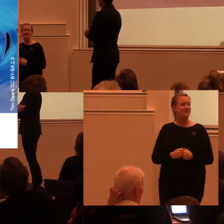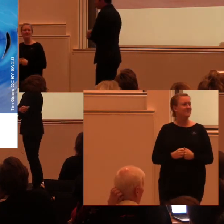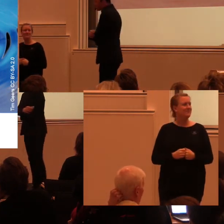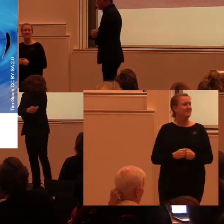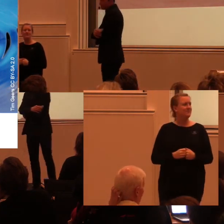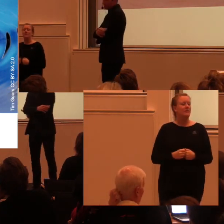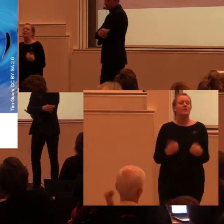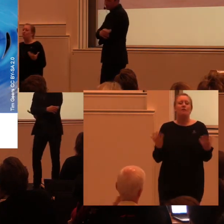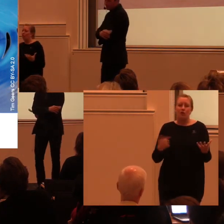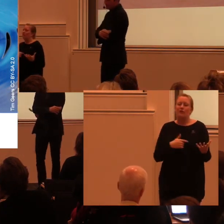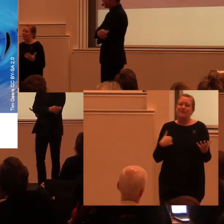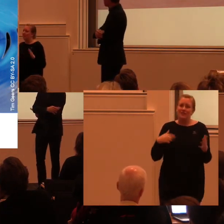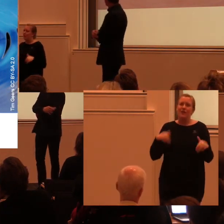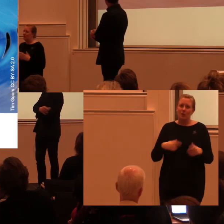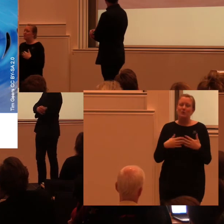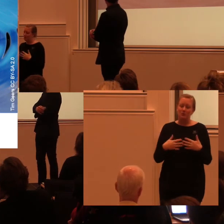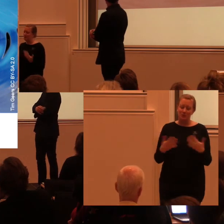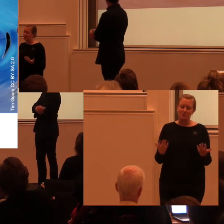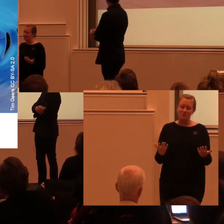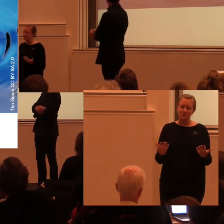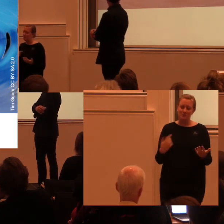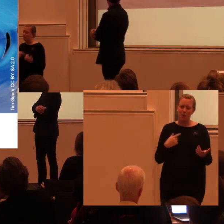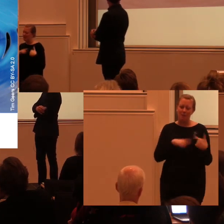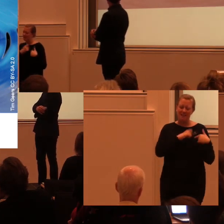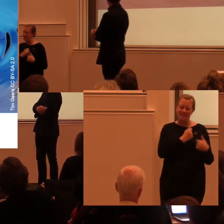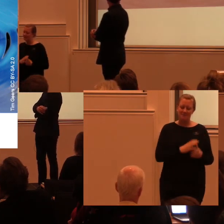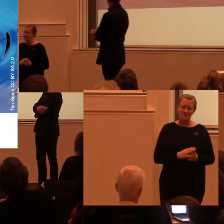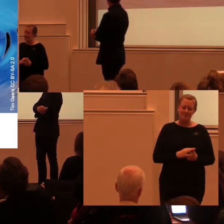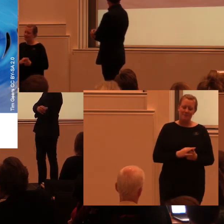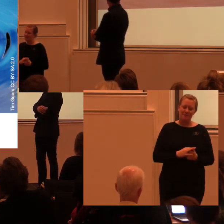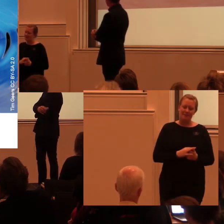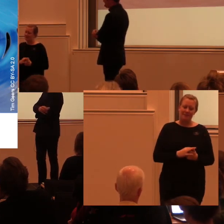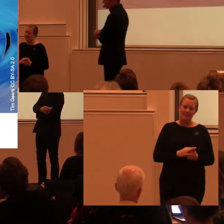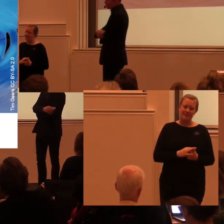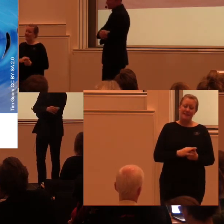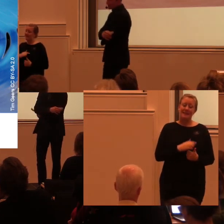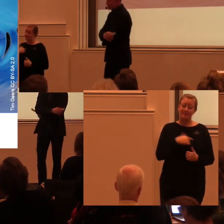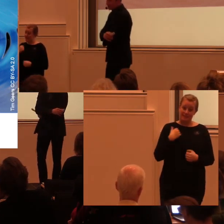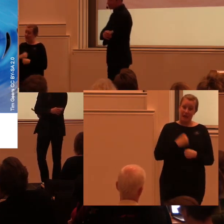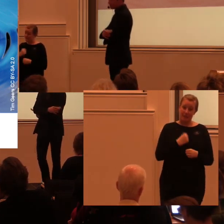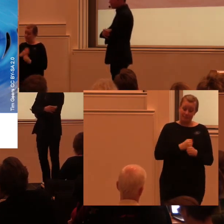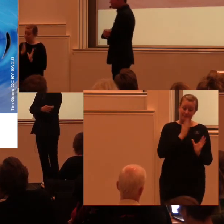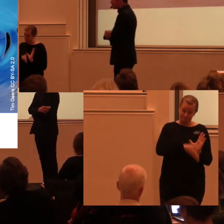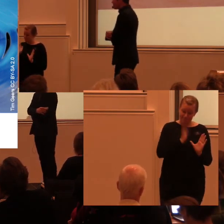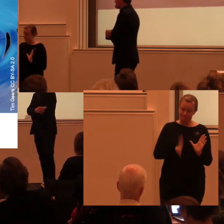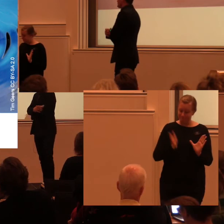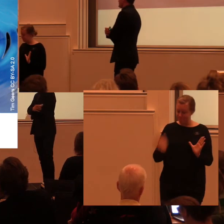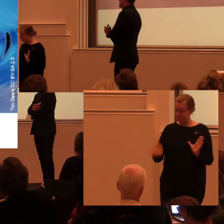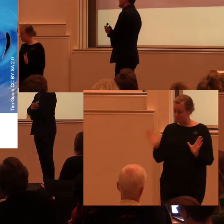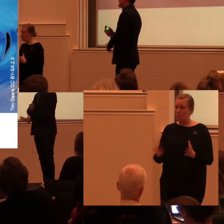Det vi har gjort i alla fall, jag backar lite grann, det är att vi gör en massa olika arbeten inom det här området.